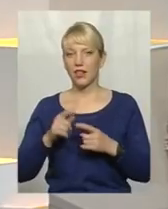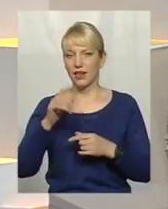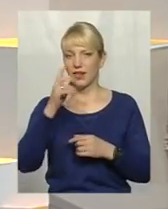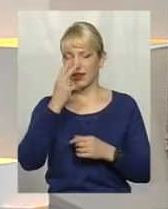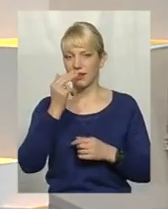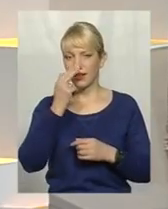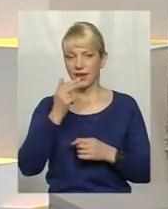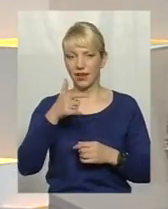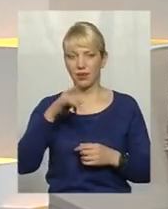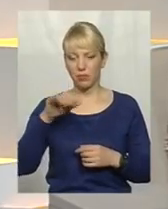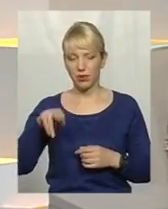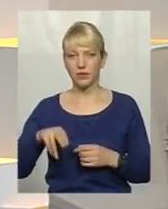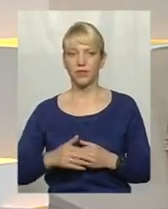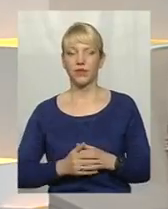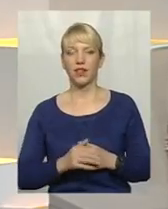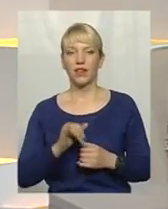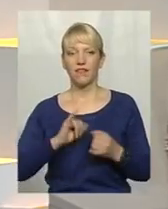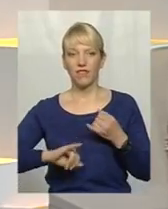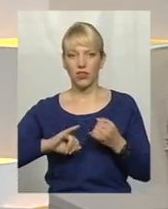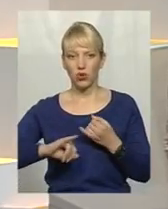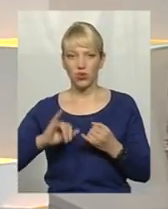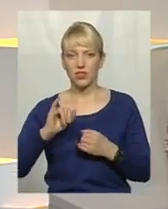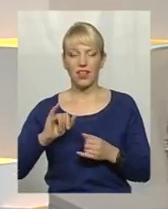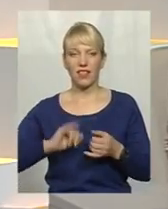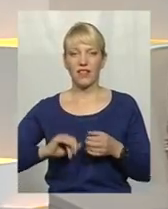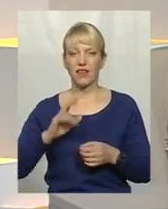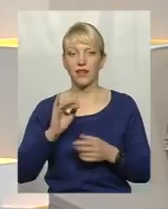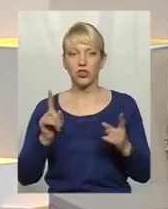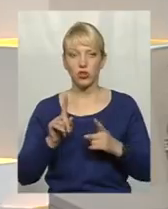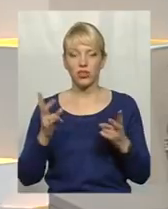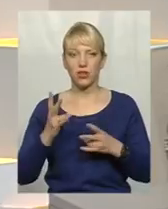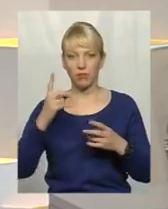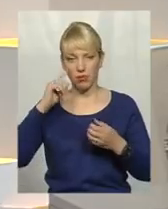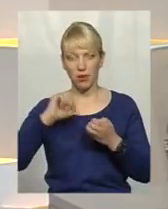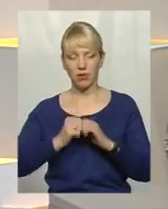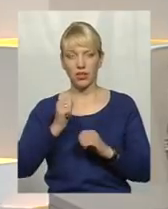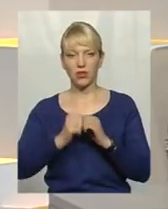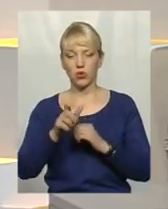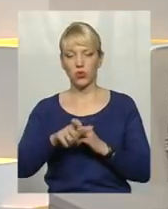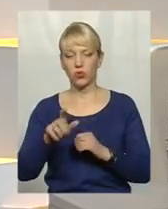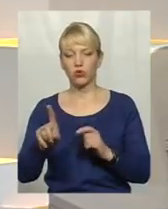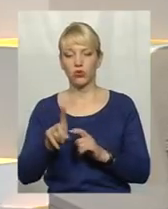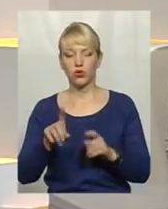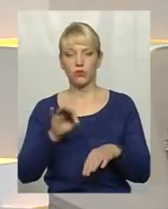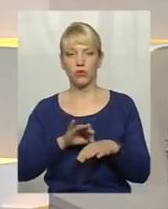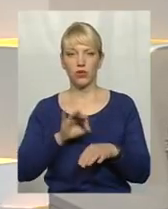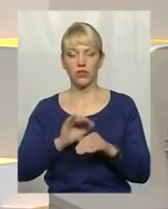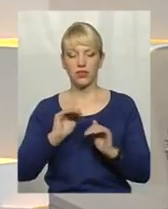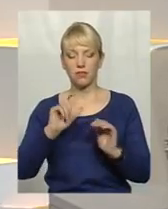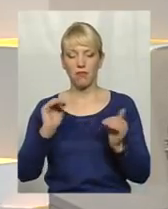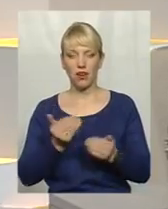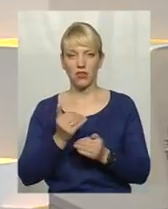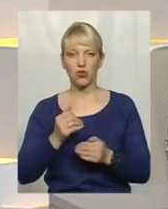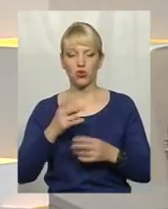інфекцій та грипу, що варто пам'ятати кожному, аби перехоріти з меншою